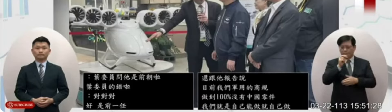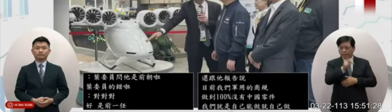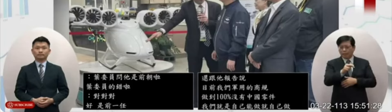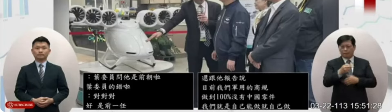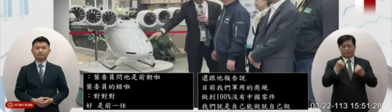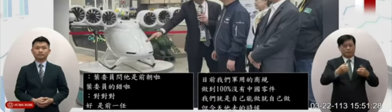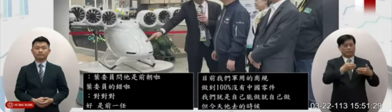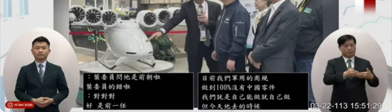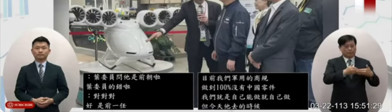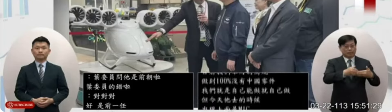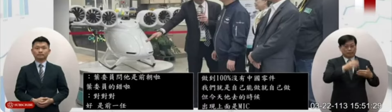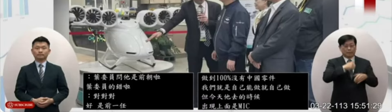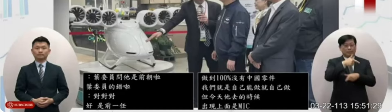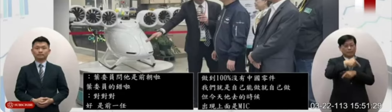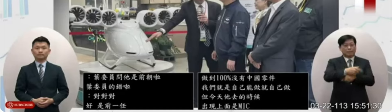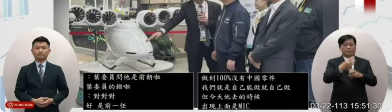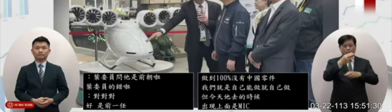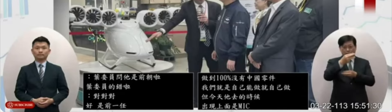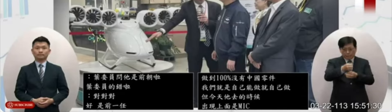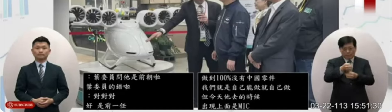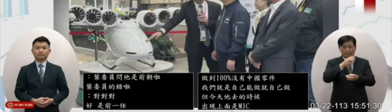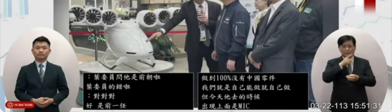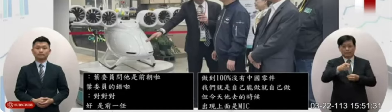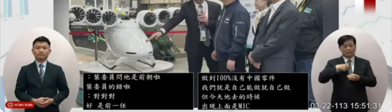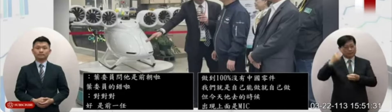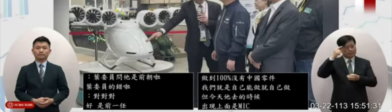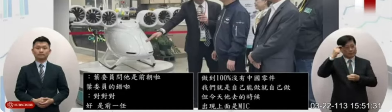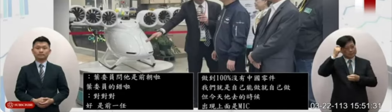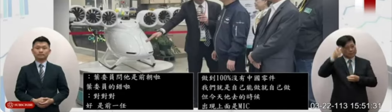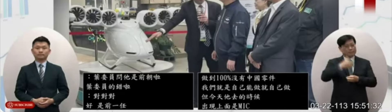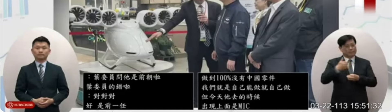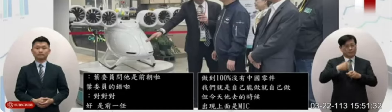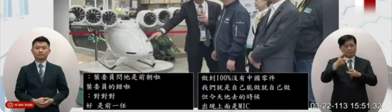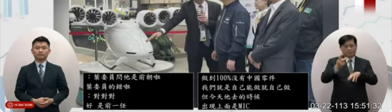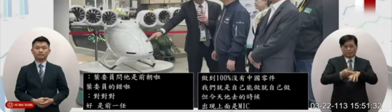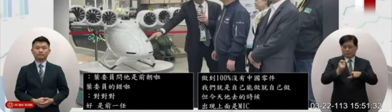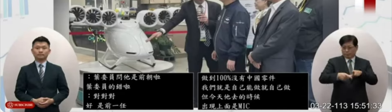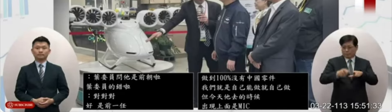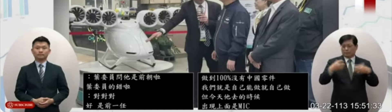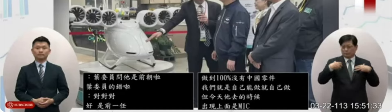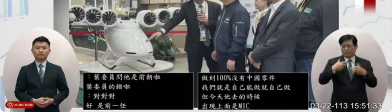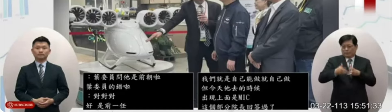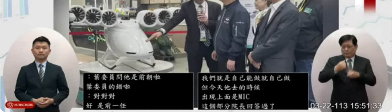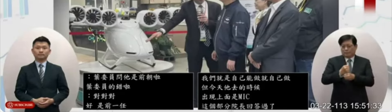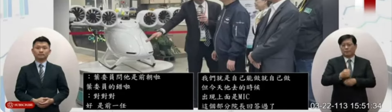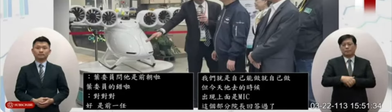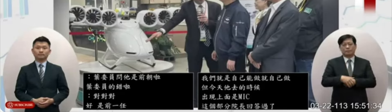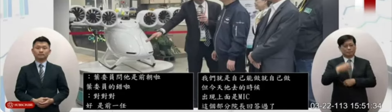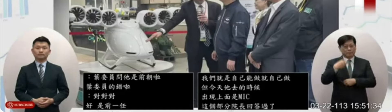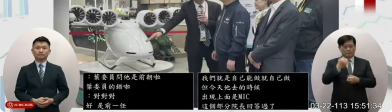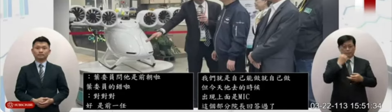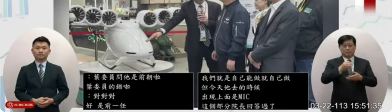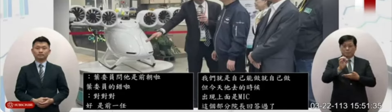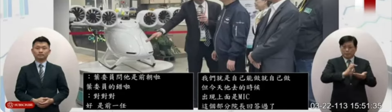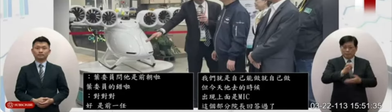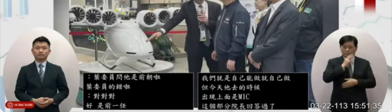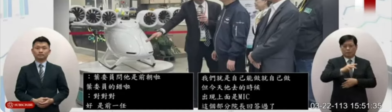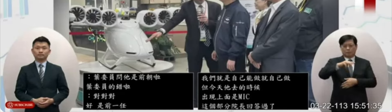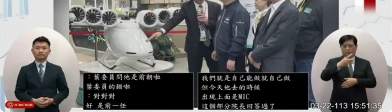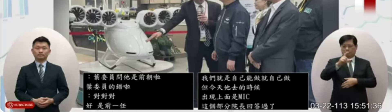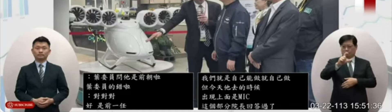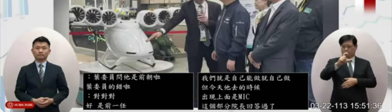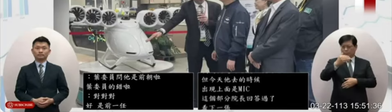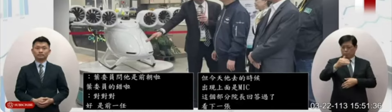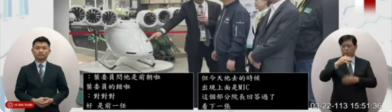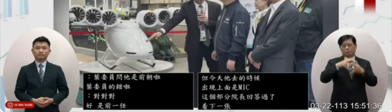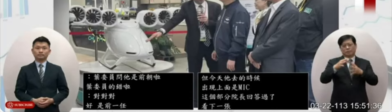什麼在大陸的南昌三瑞智能科技股份有限公司製造而且可以查到售價是36